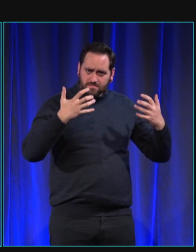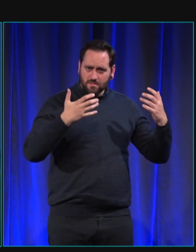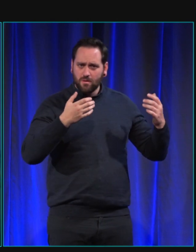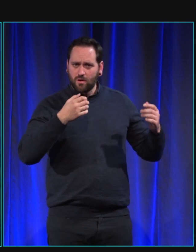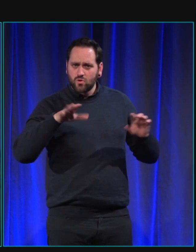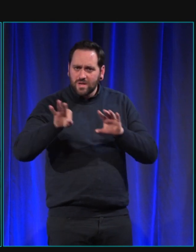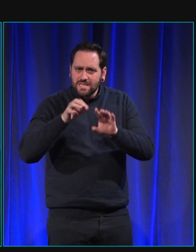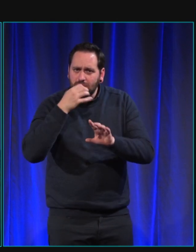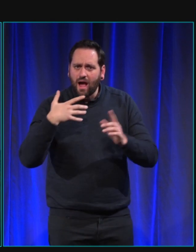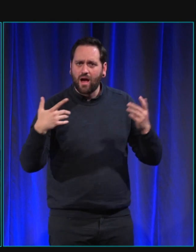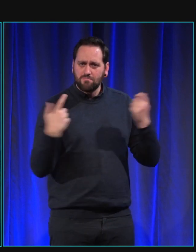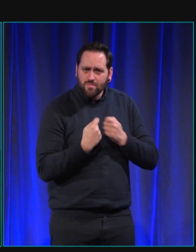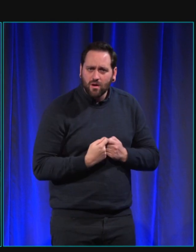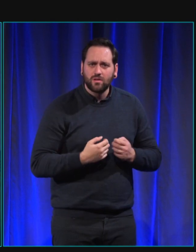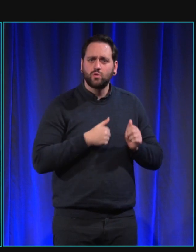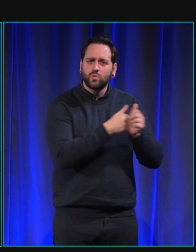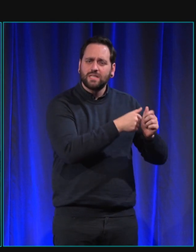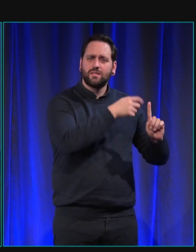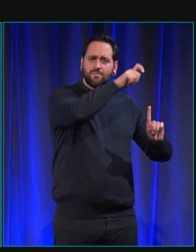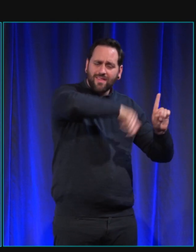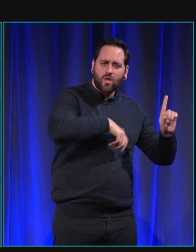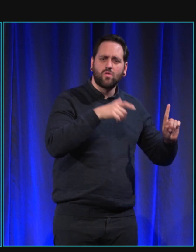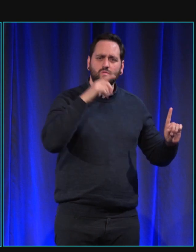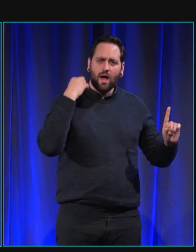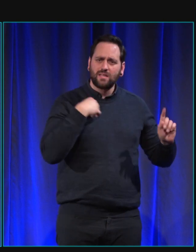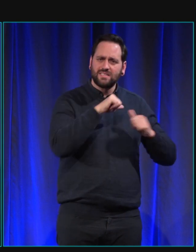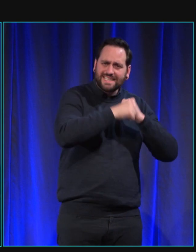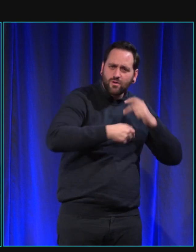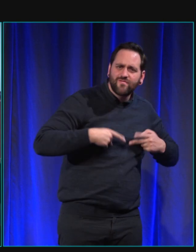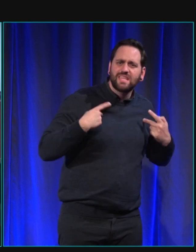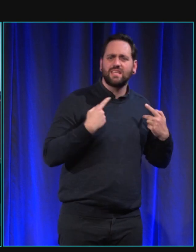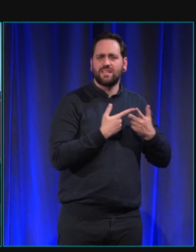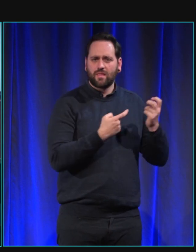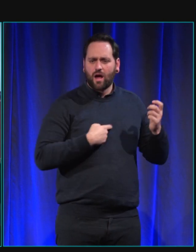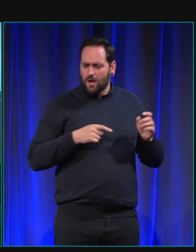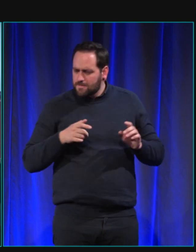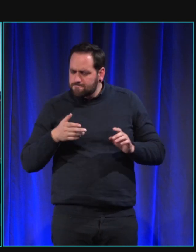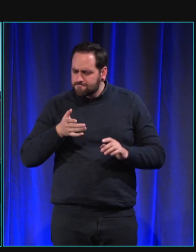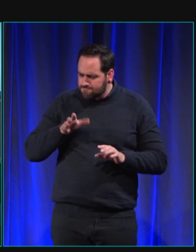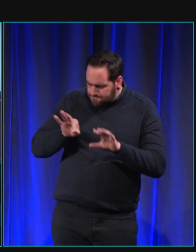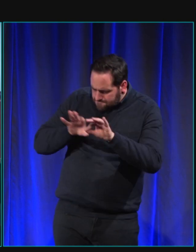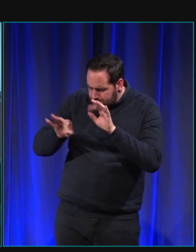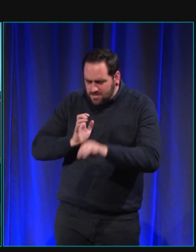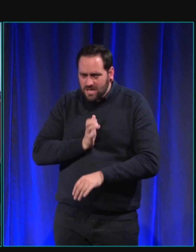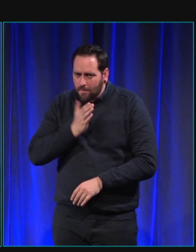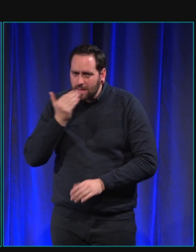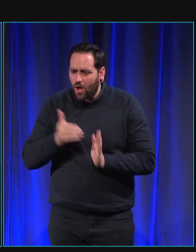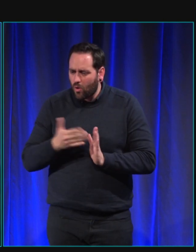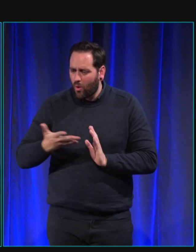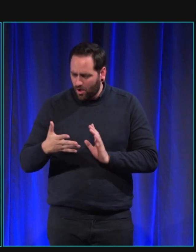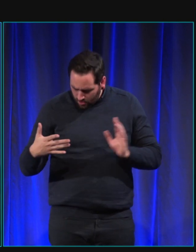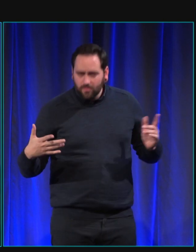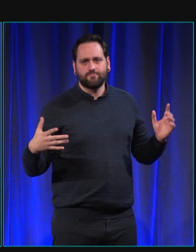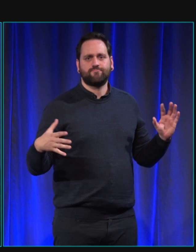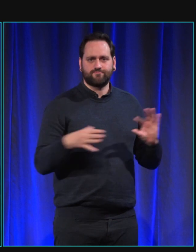le cadre de vie aussi oui je pense que c'est aussi dans les cas les chiens les écouteurs le chien aussi dans les chiens je pense qu'il faut une